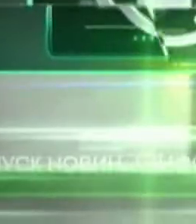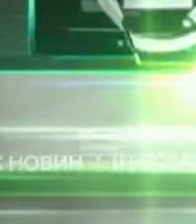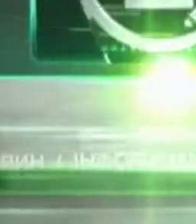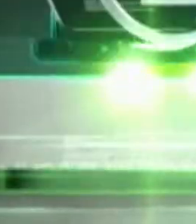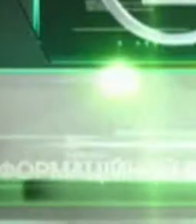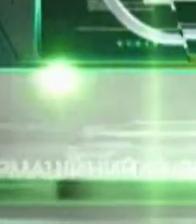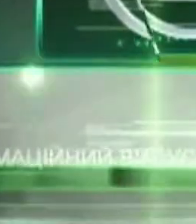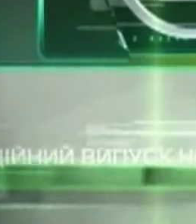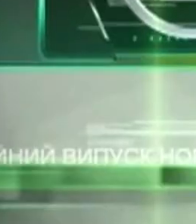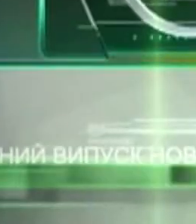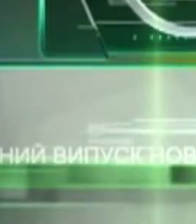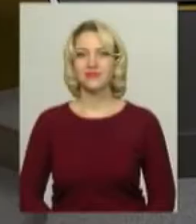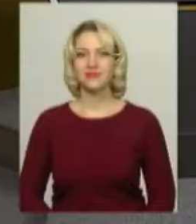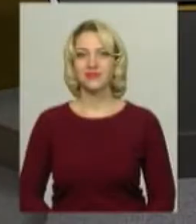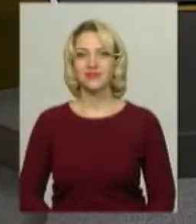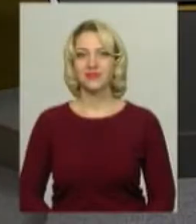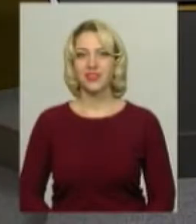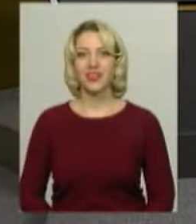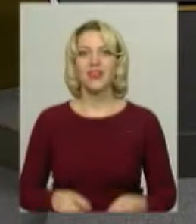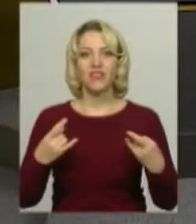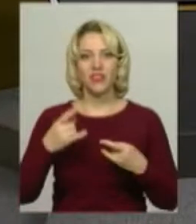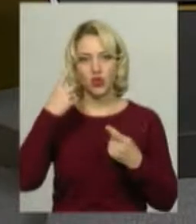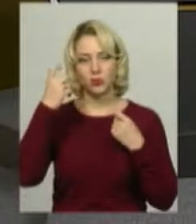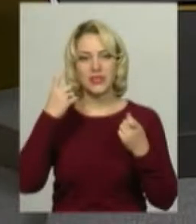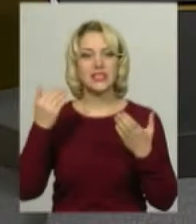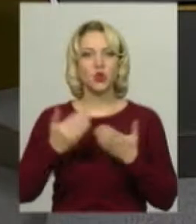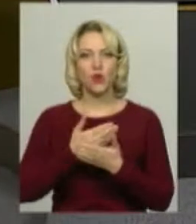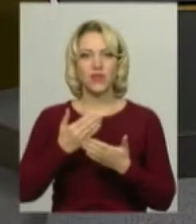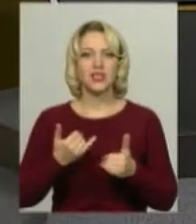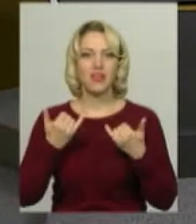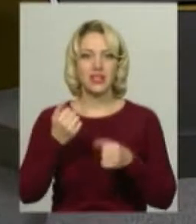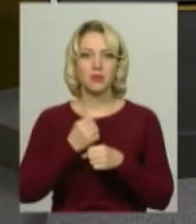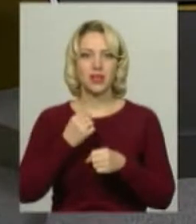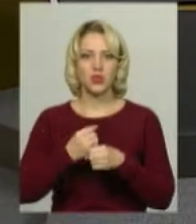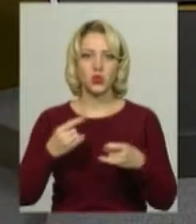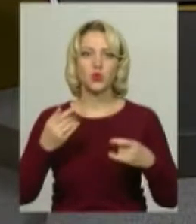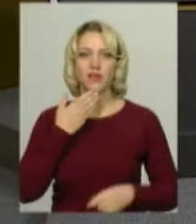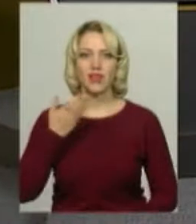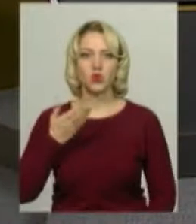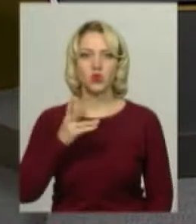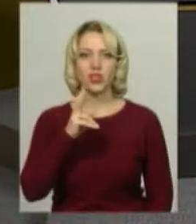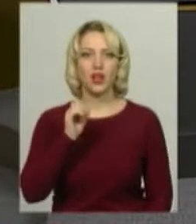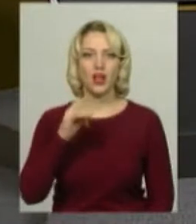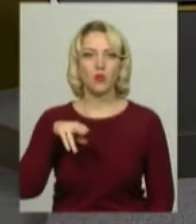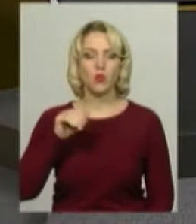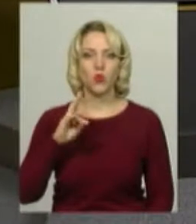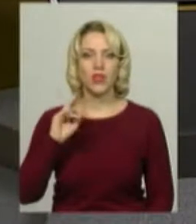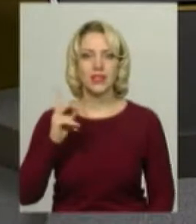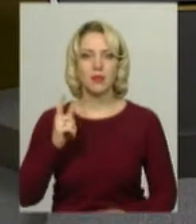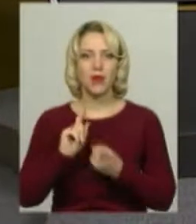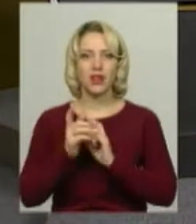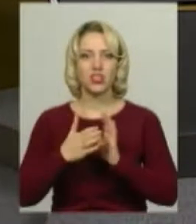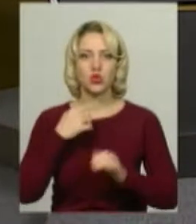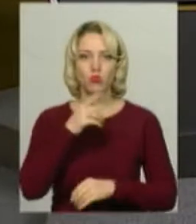Музика В ефірі інформаційний випуск новин. У студії для вас працює ведуча Олександра Карпунець, перекладна жестова